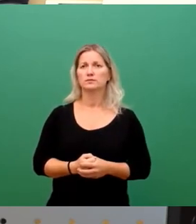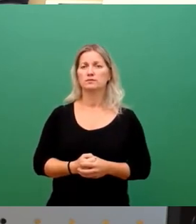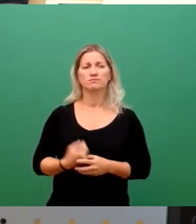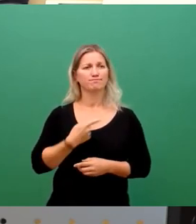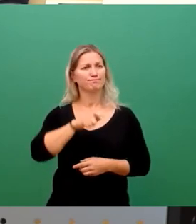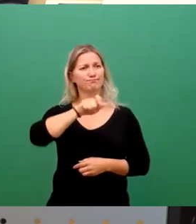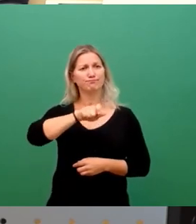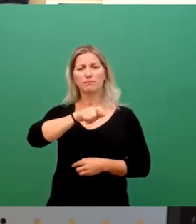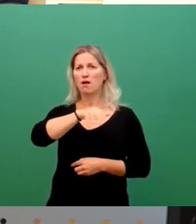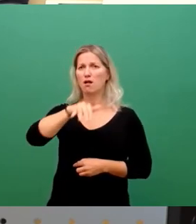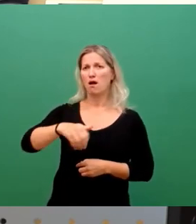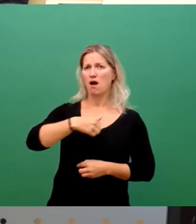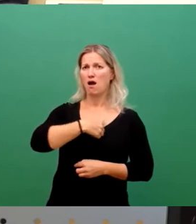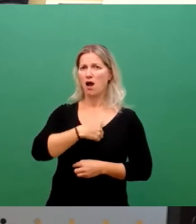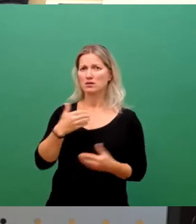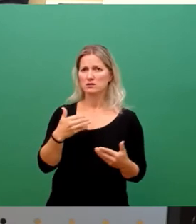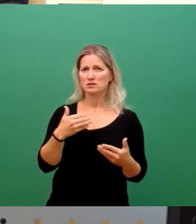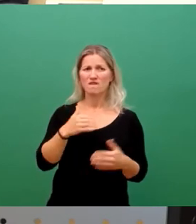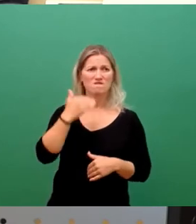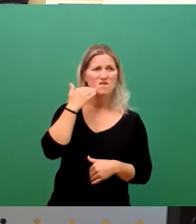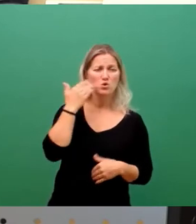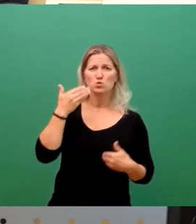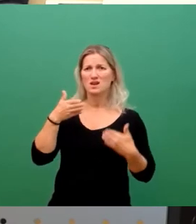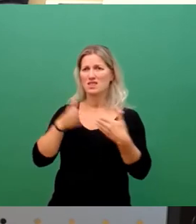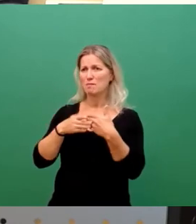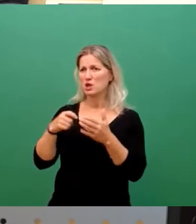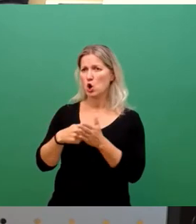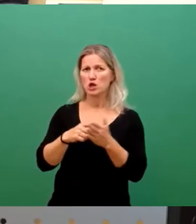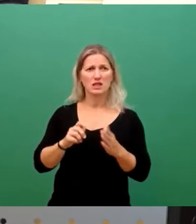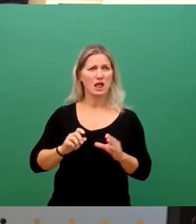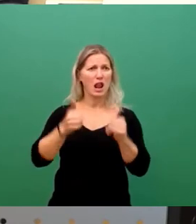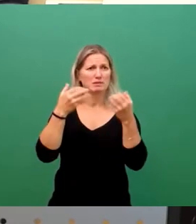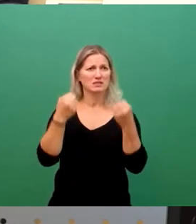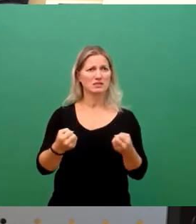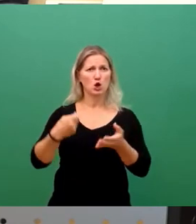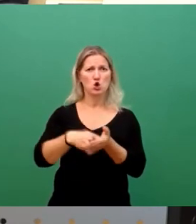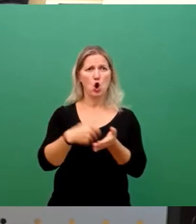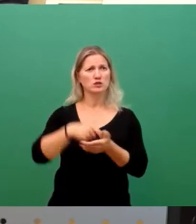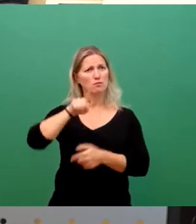Angst, dass sie ihre Wohnung, ihre Nebenkosten und ihre Lebenshaltungskosten nicht mehr bezahlen können.